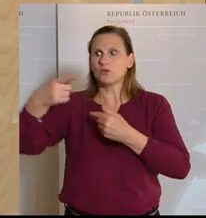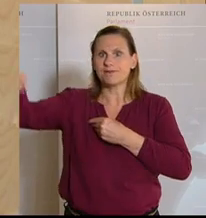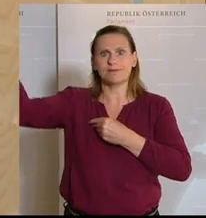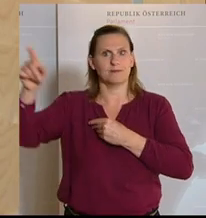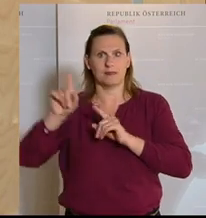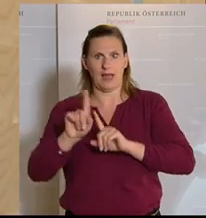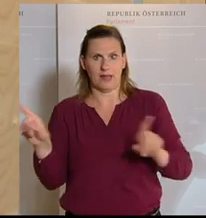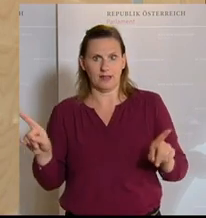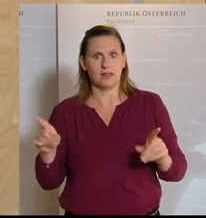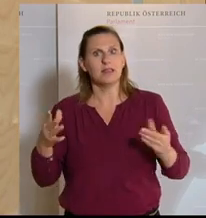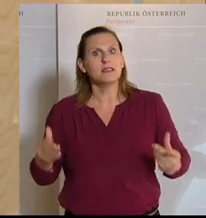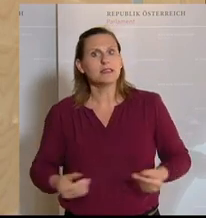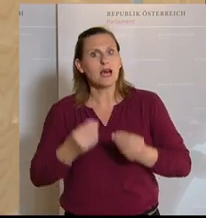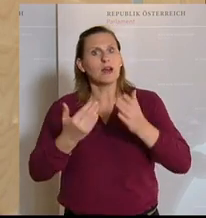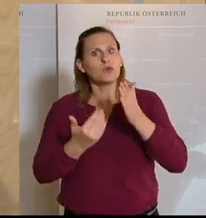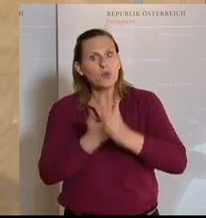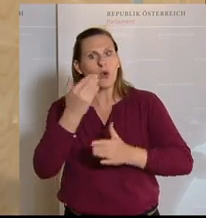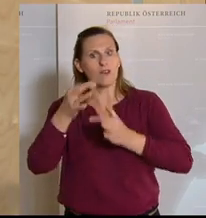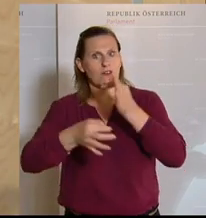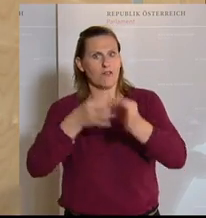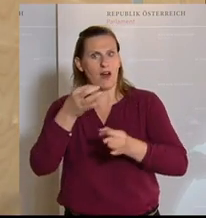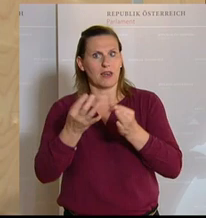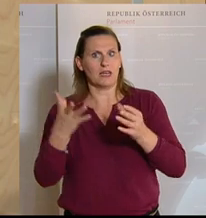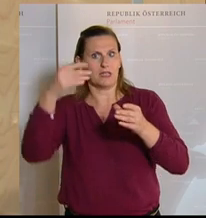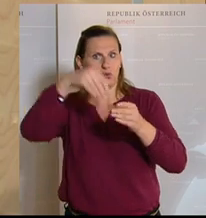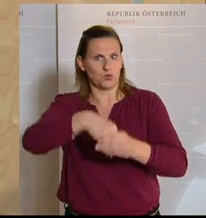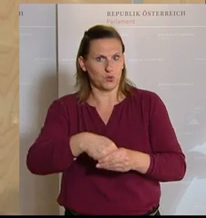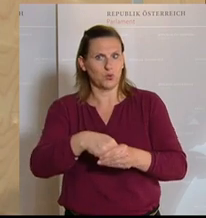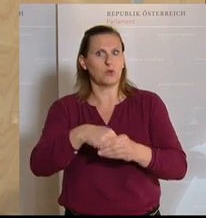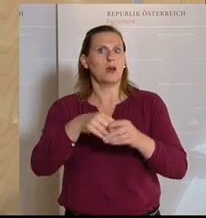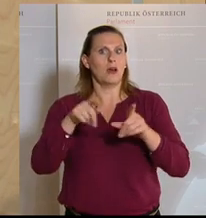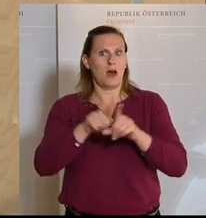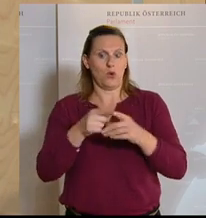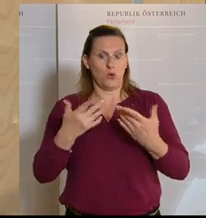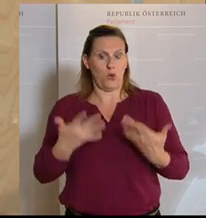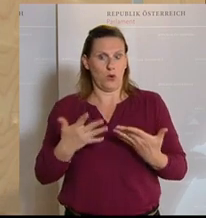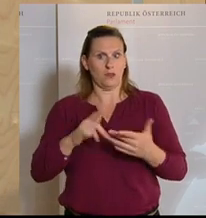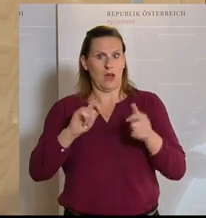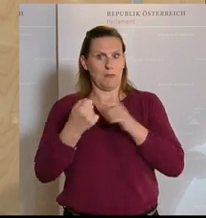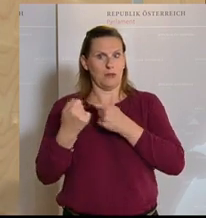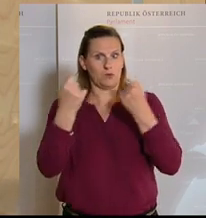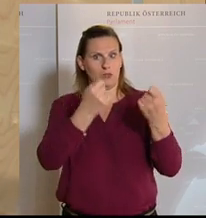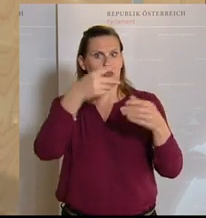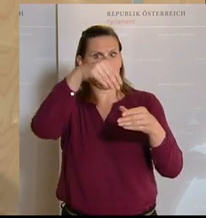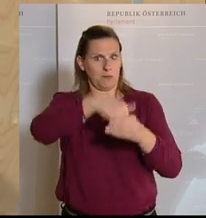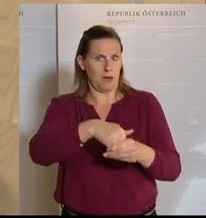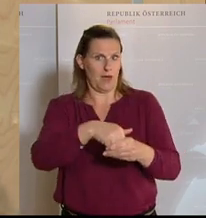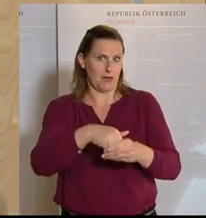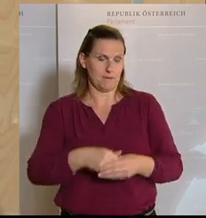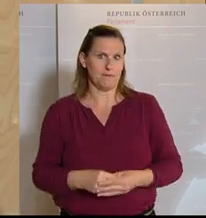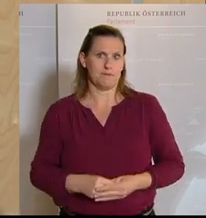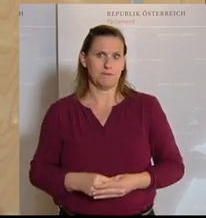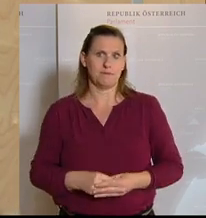können. Das sind Dinge, die sind neu in einem Verfahren. Wir haben das aufgenommen und das ist auch im heutigen Abänderungsantrag zugrunde gelegt.